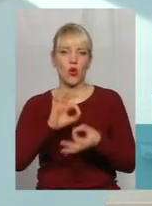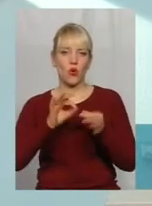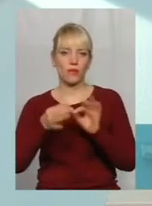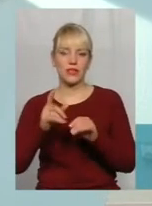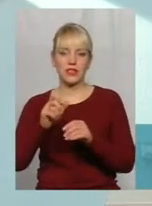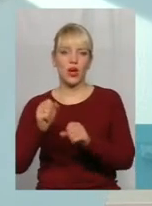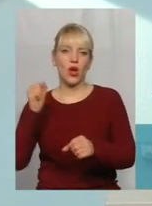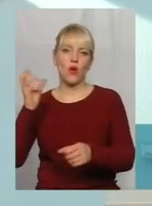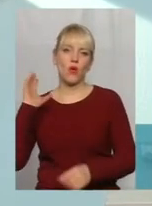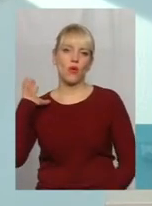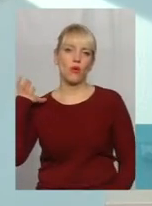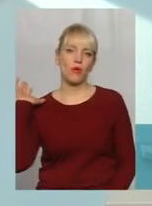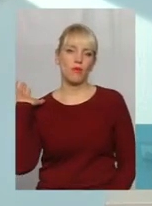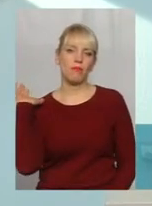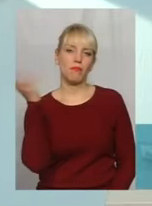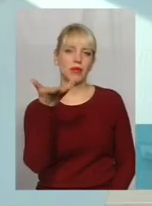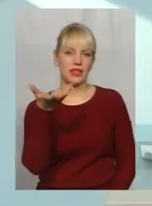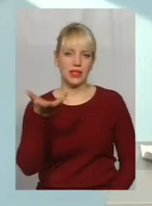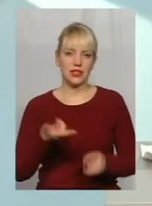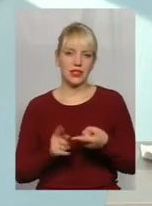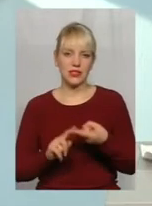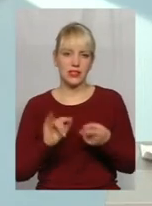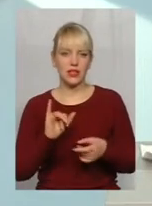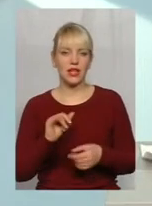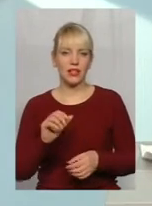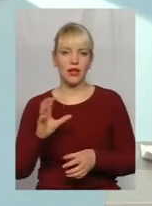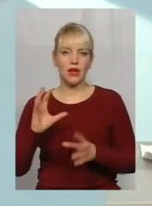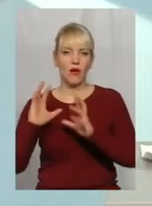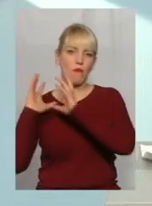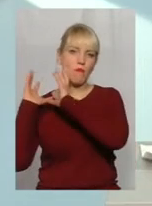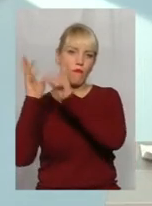диска Фаїна Мельник, а Бондарчук в метанні молота.